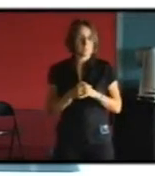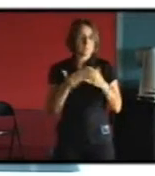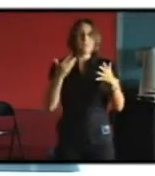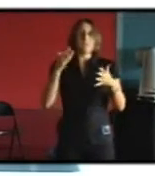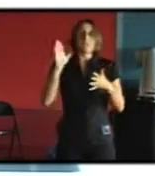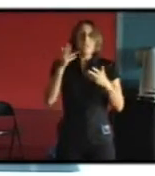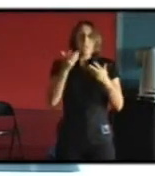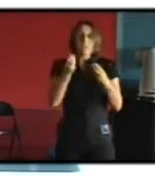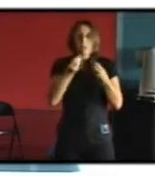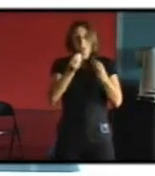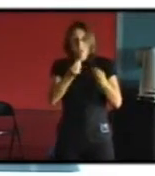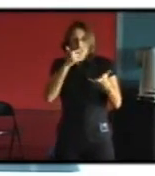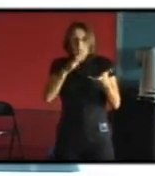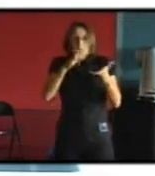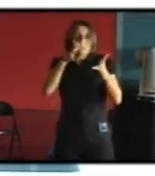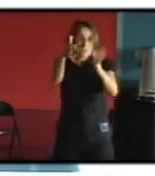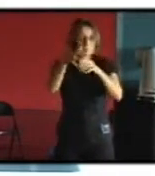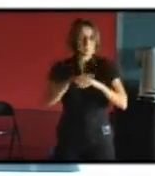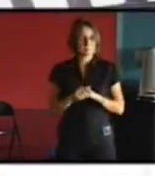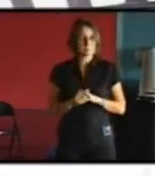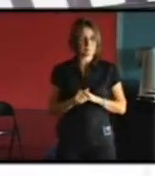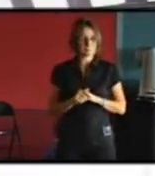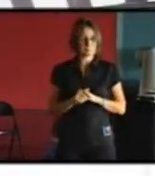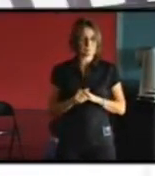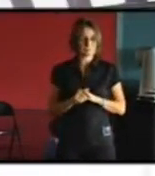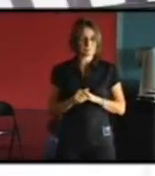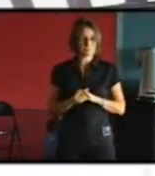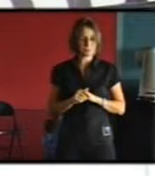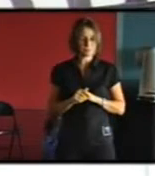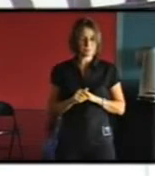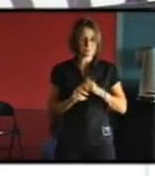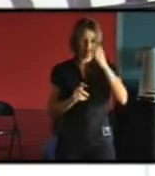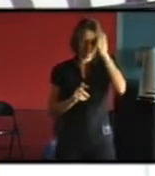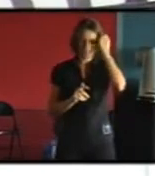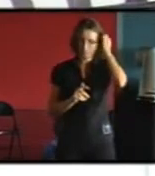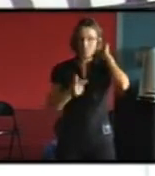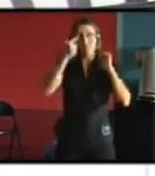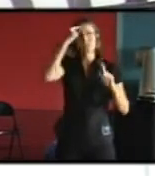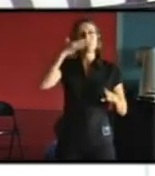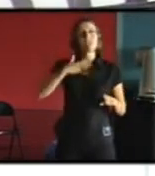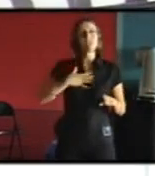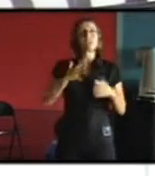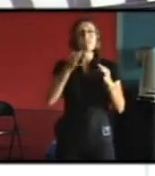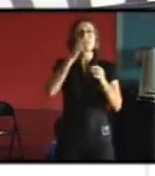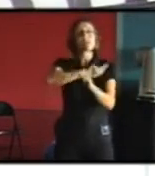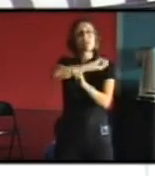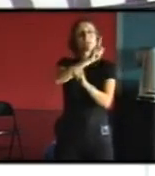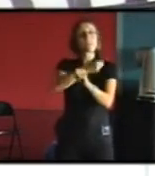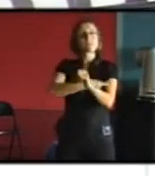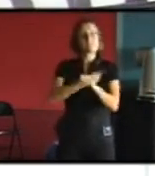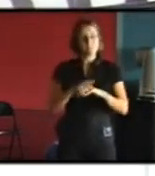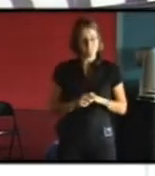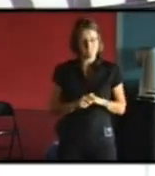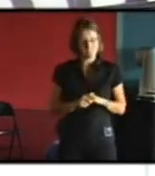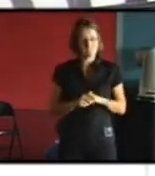d'avancer sur le sujet dans ce que moi je pense que la question de l'énergie alors moi je ne